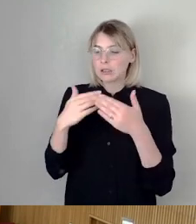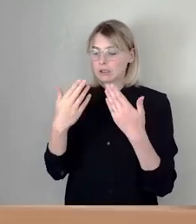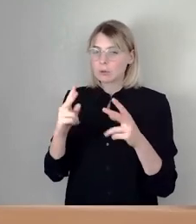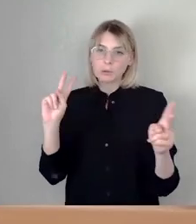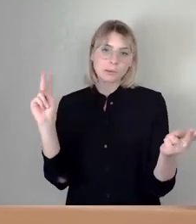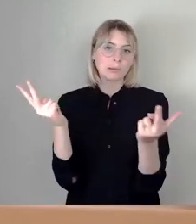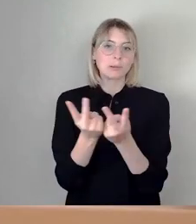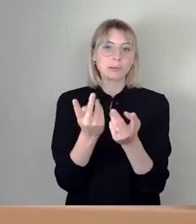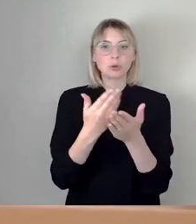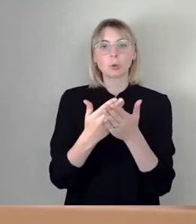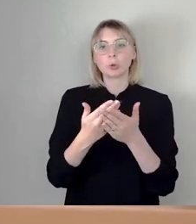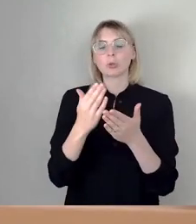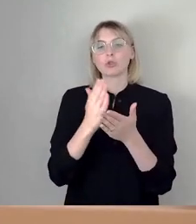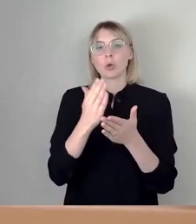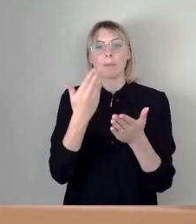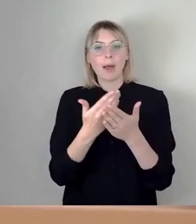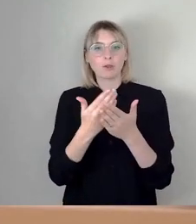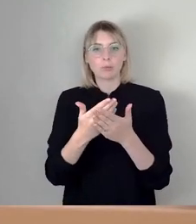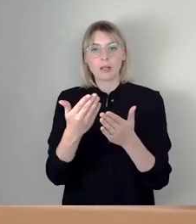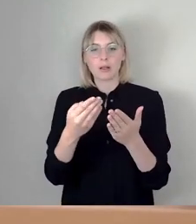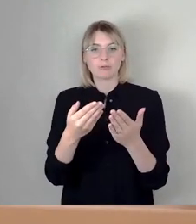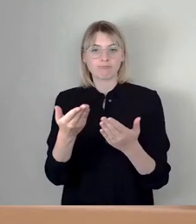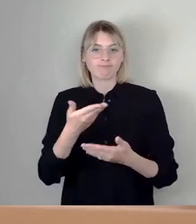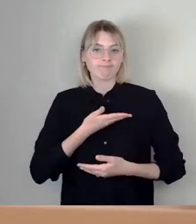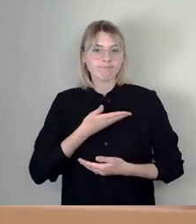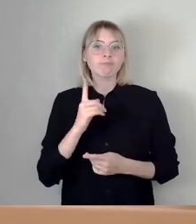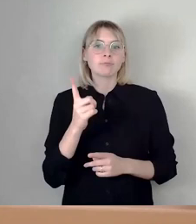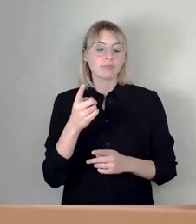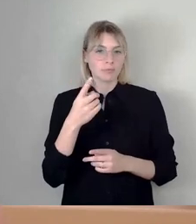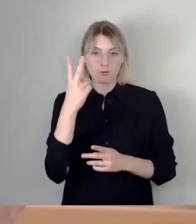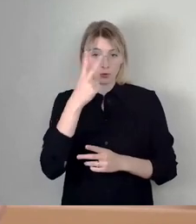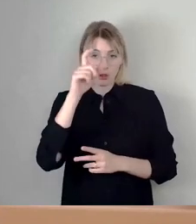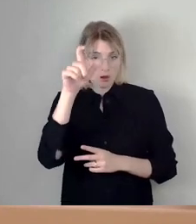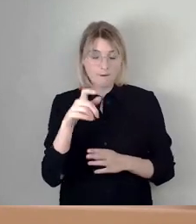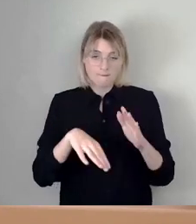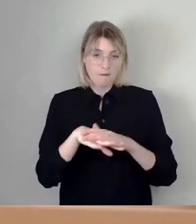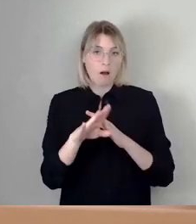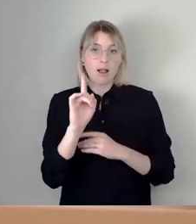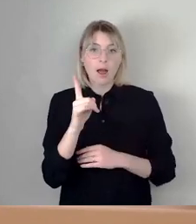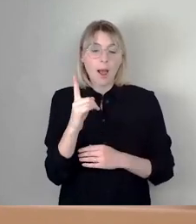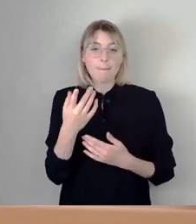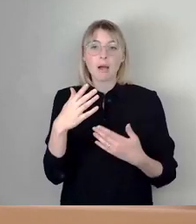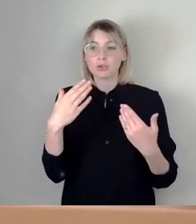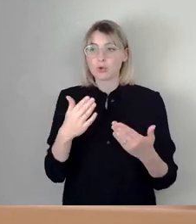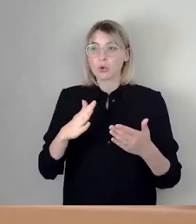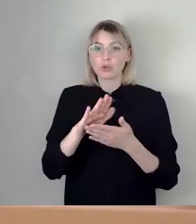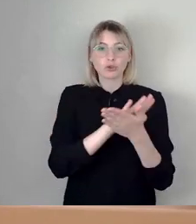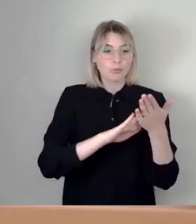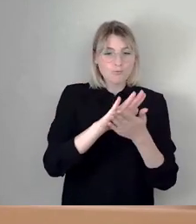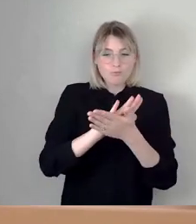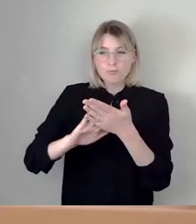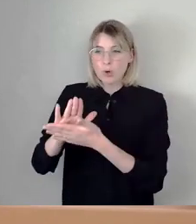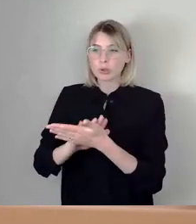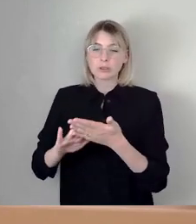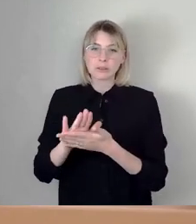geschildert, die völlig nachvollziehbar sind. Leider hat die Neigung, Schmutz in der Stadt zu hinterlassen, sehr zugenommen in den letzten